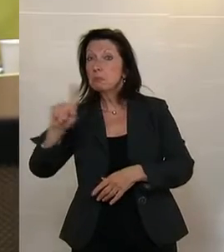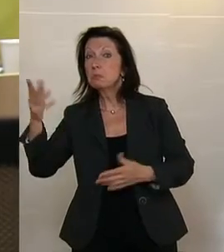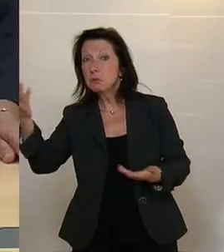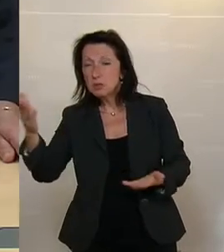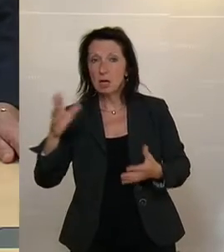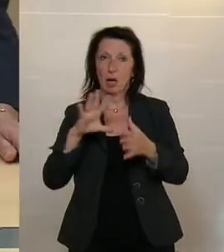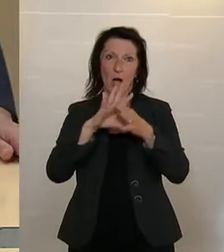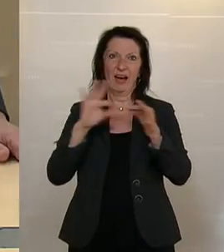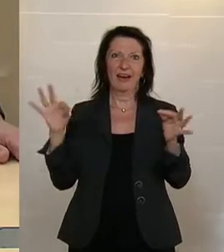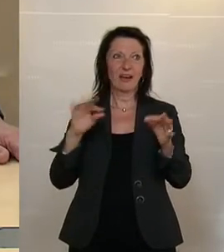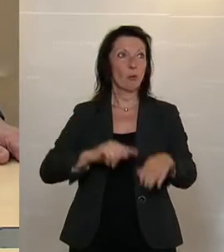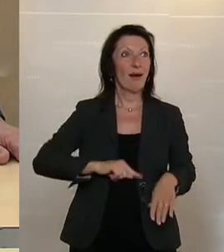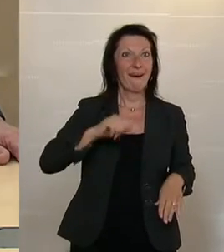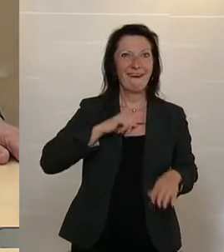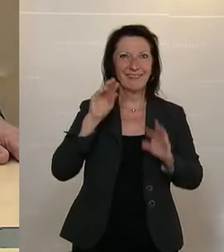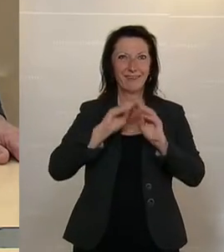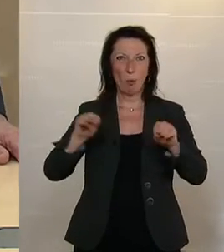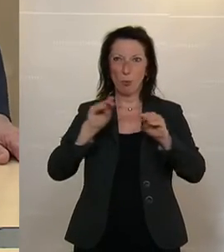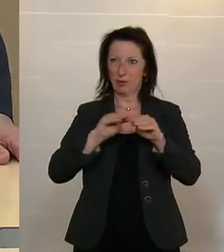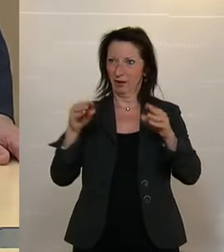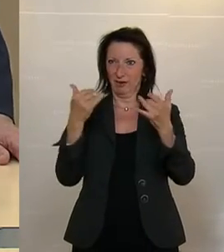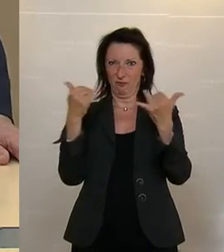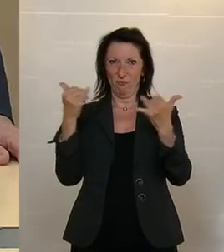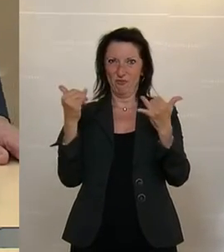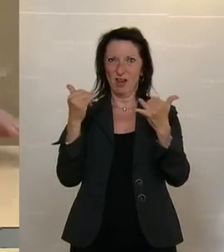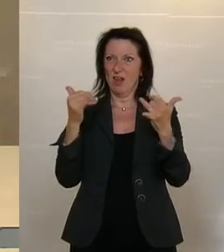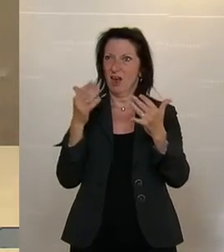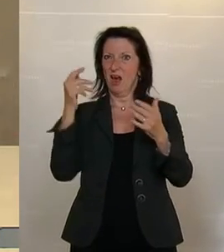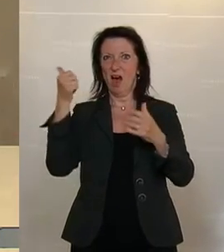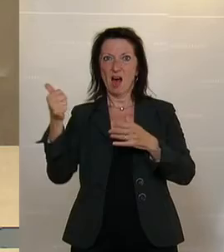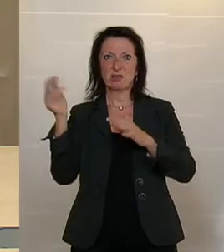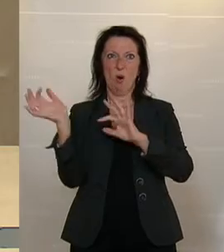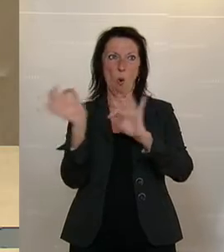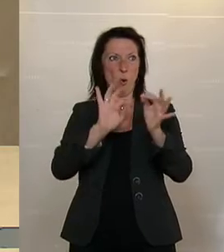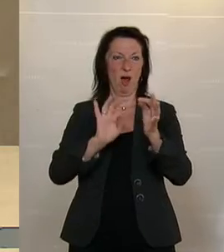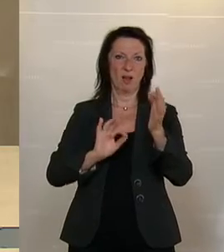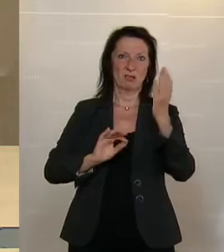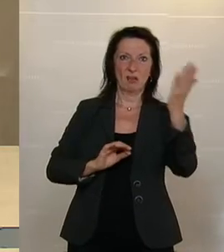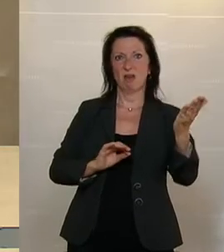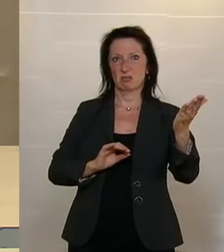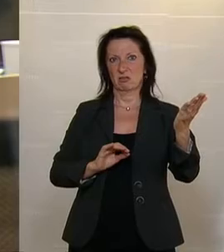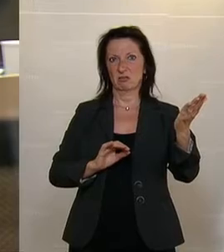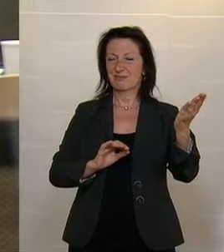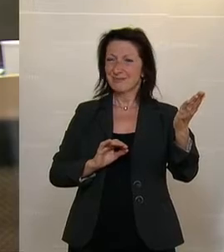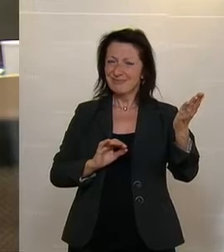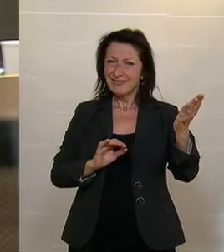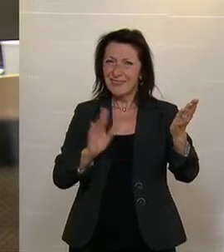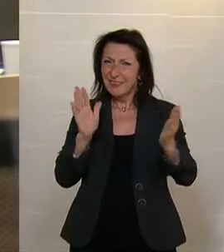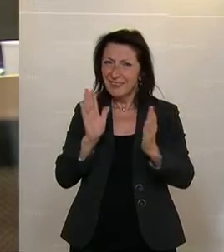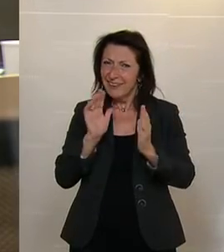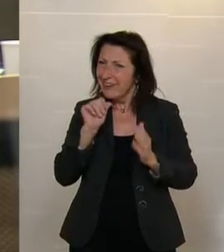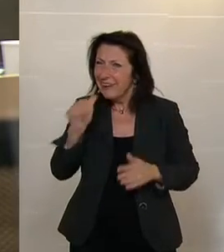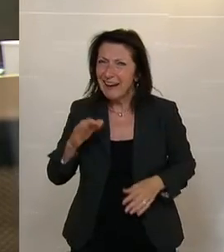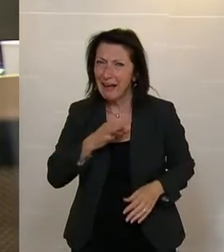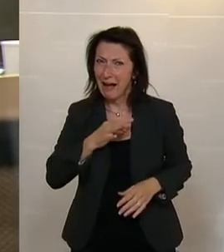Religion und Ethikunterricht immer gegenüberstellen. Das ist nicht der Fall. Haben Sie keine Angst.